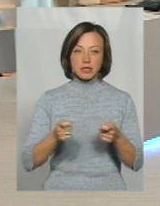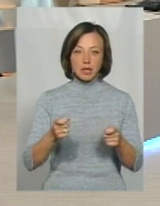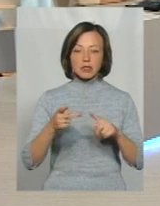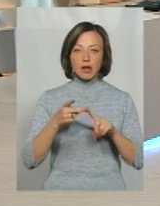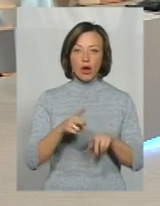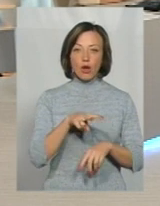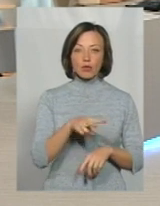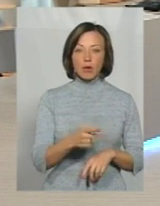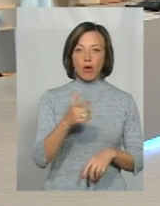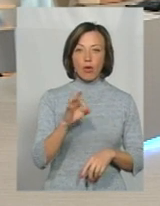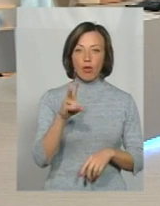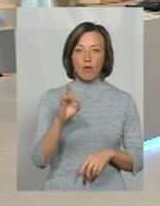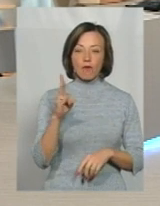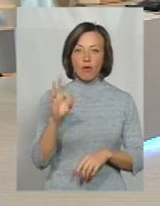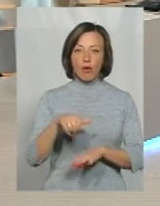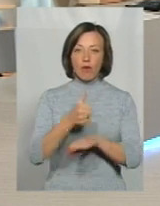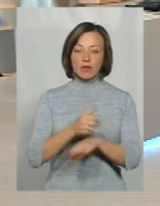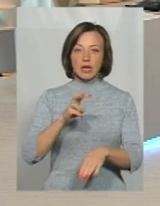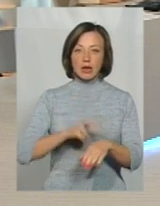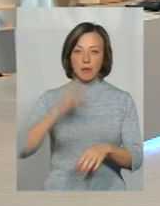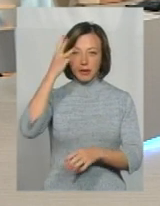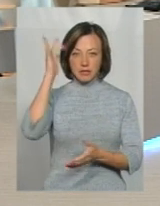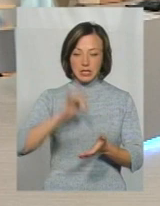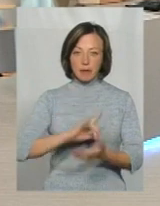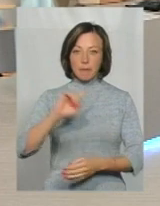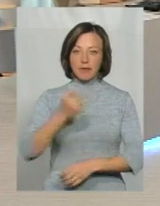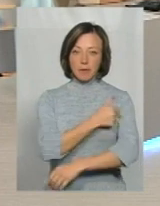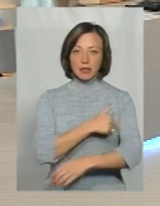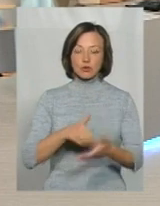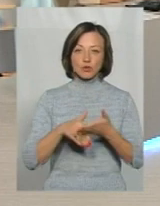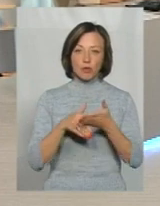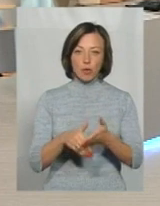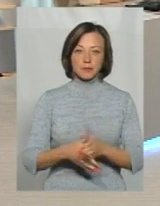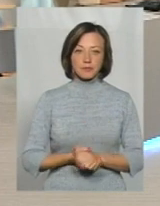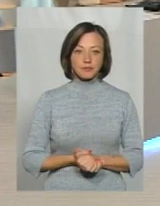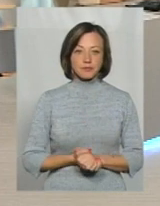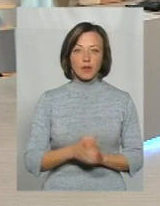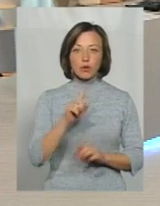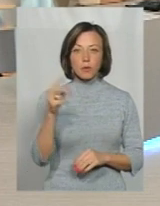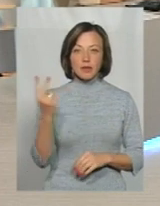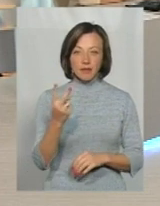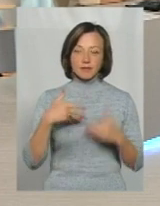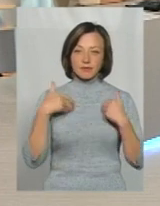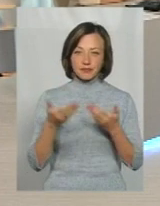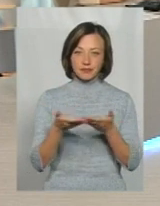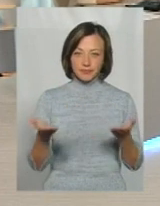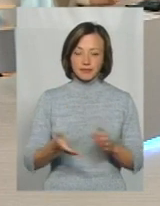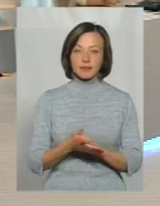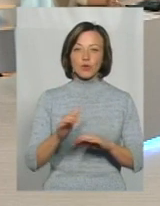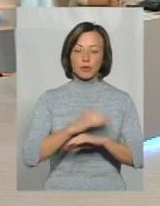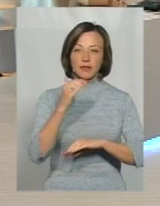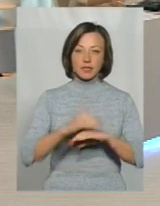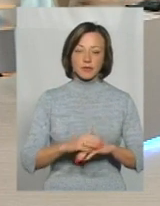та Людмила Головко, головний лікар Хмельницького міського центру первинної медико-санітарної допомоги номер 2. Мої вітання вам. Доброго вечора.